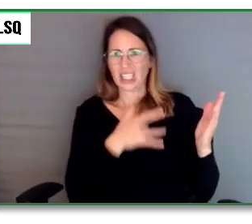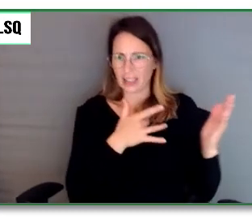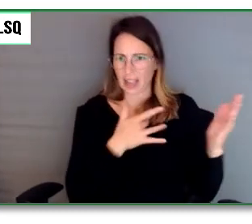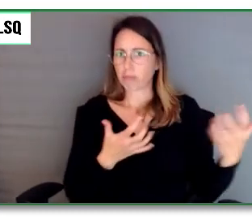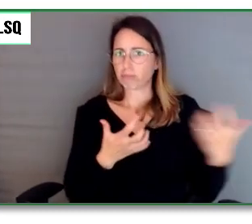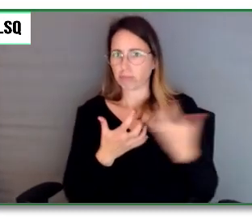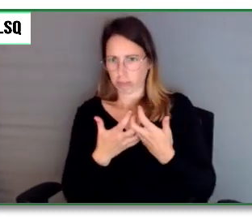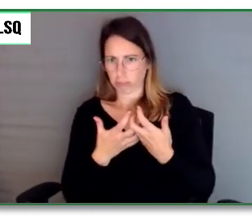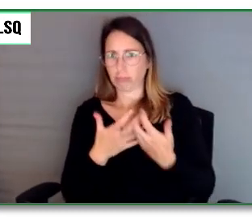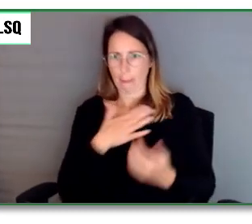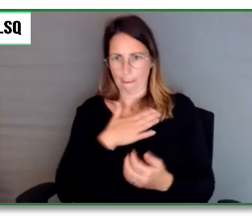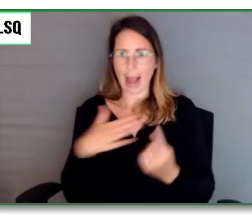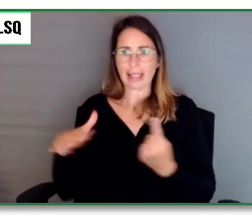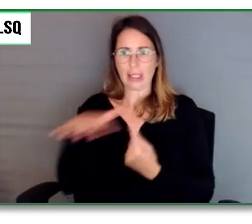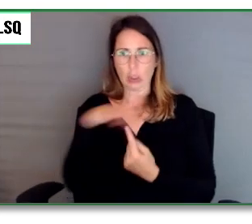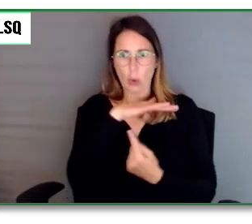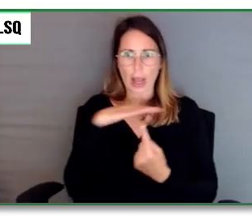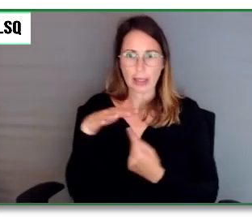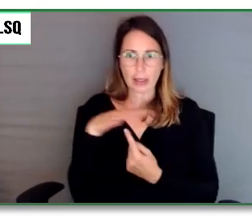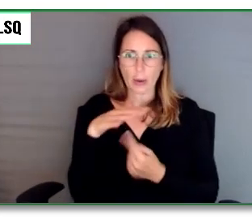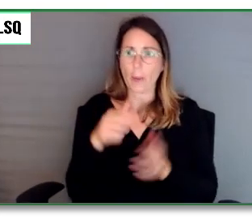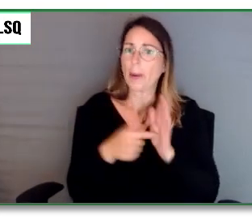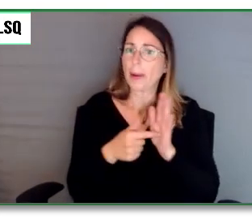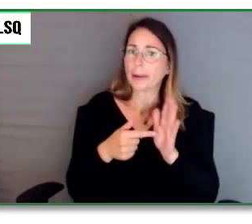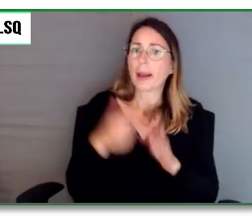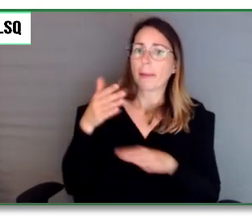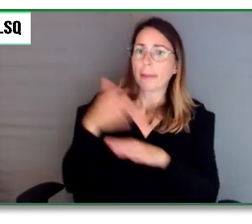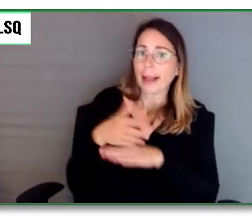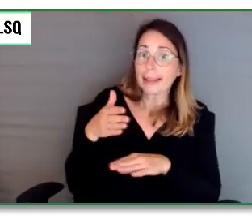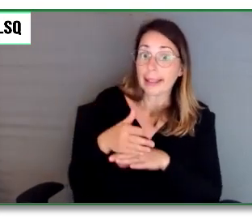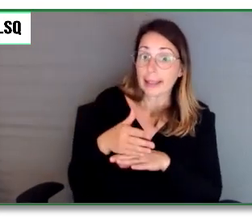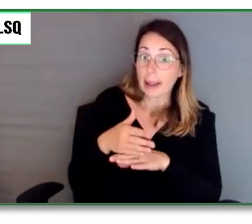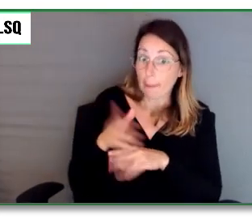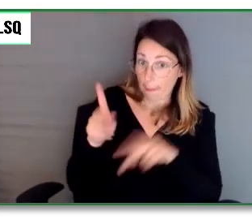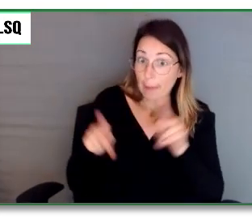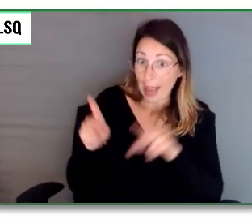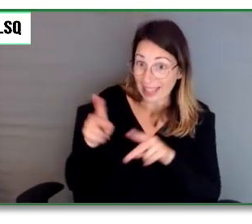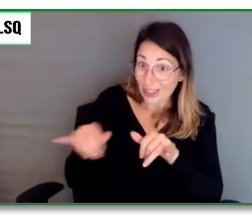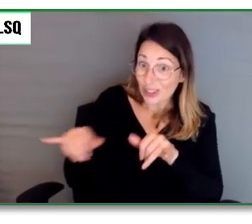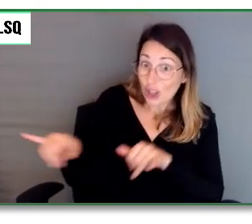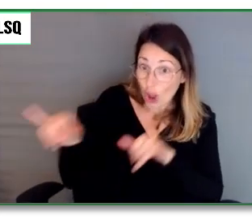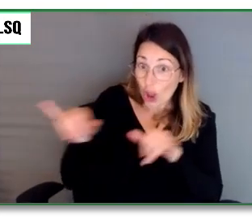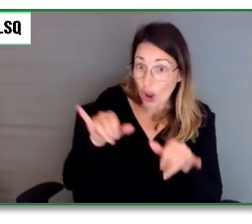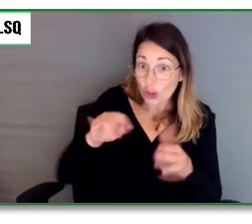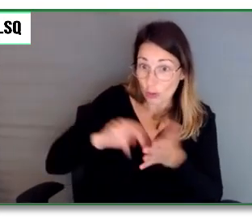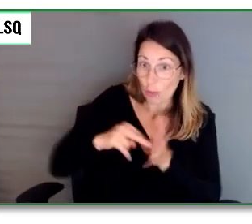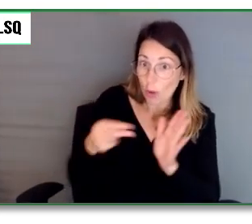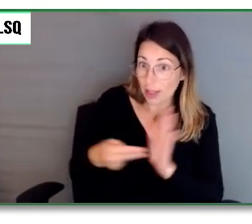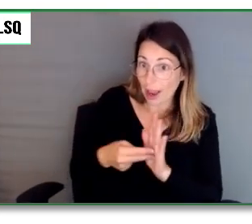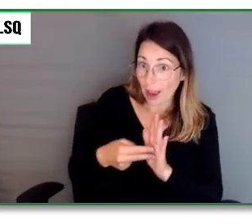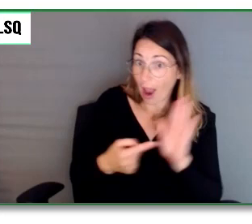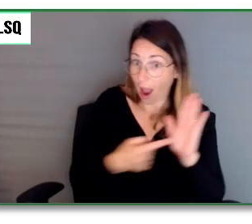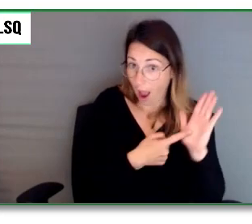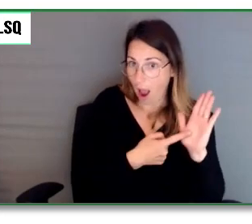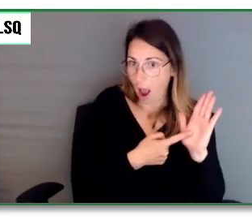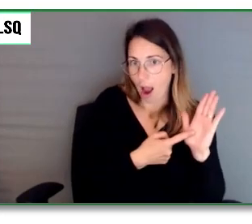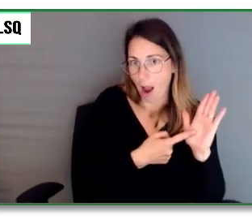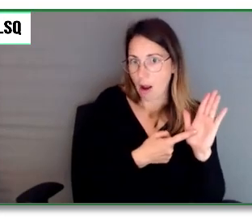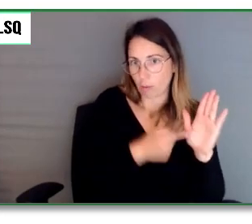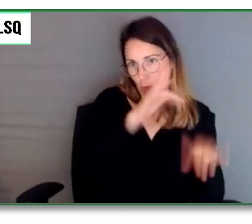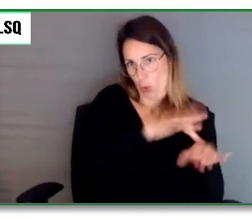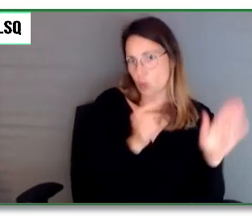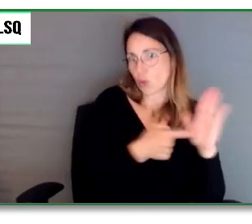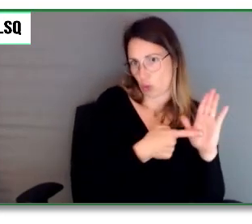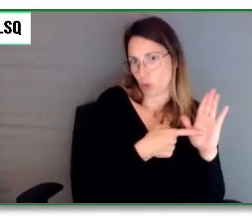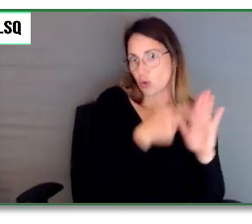c'est accessible à plus de personnes. À ce moment-là, vous êtes sur la bonne voie. Et relativement aux informations,